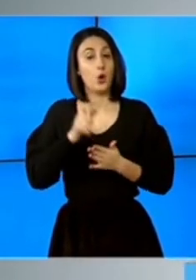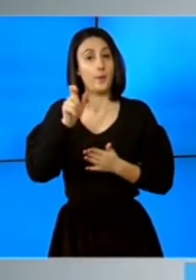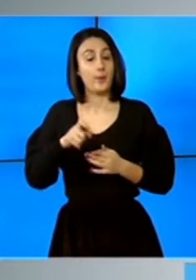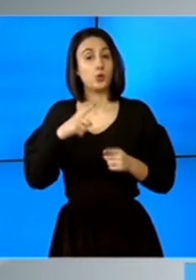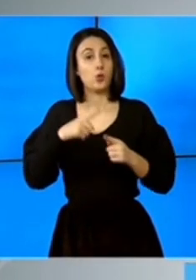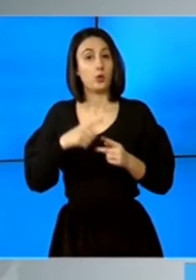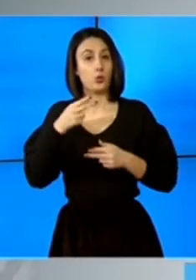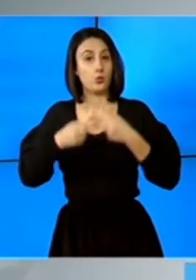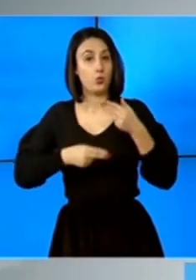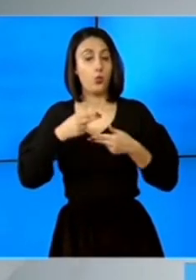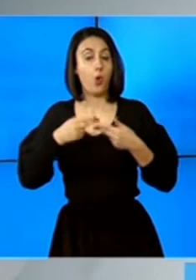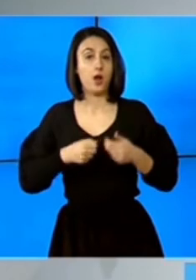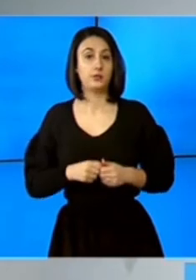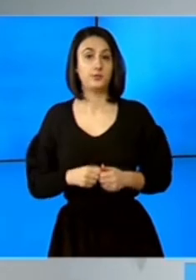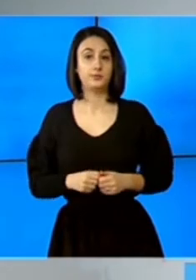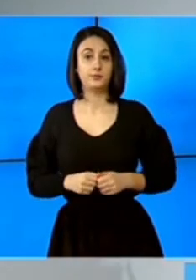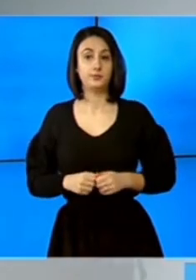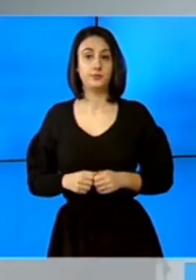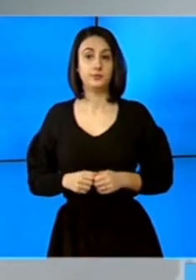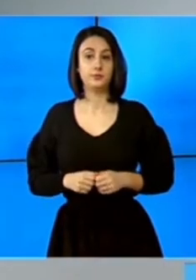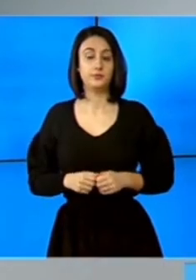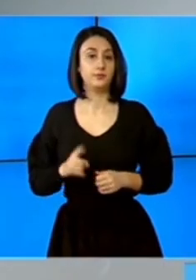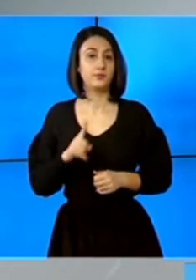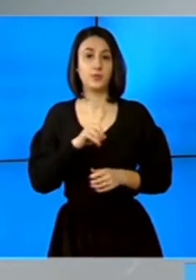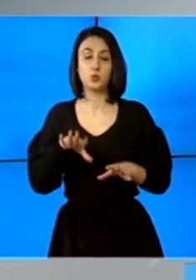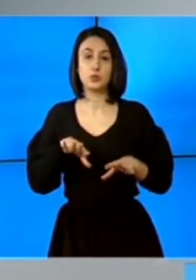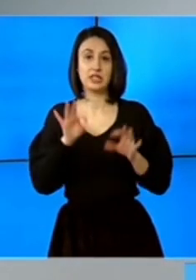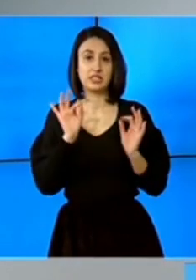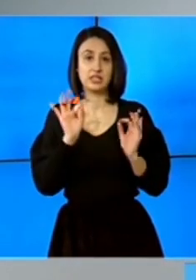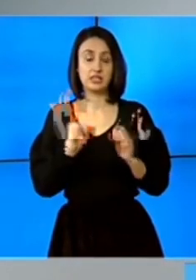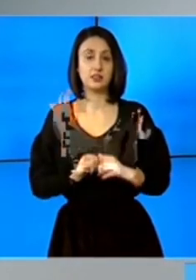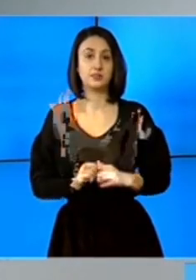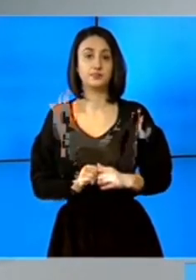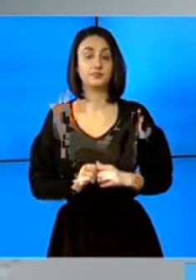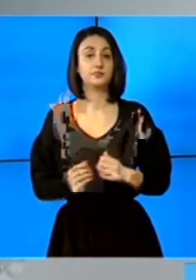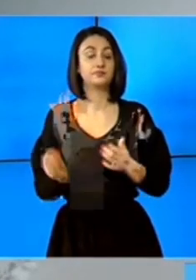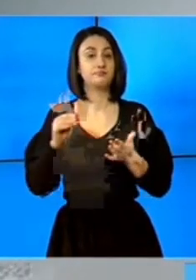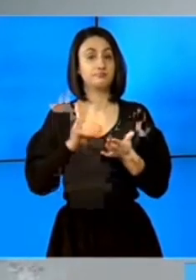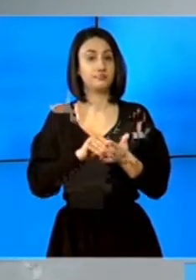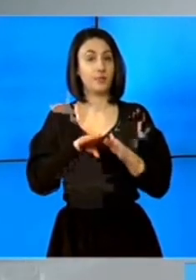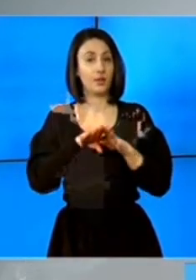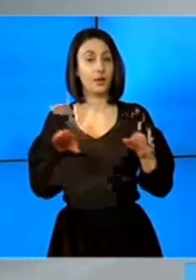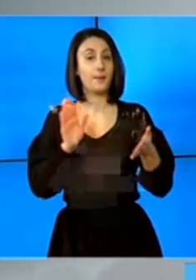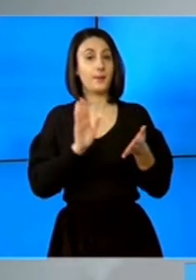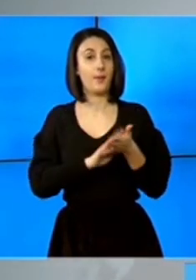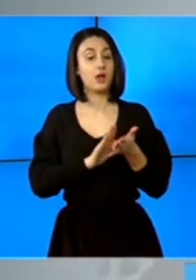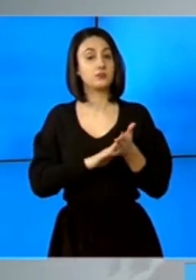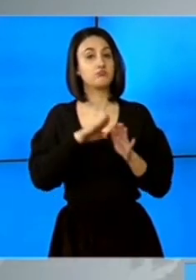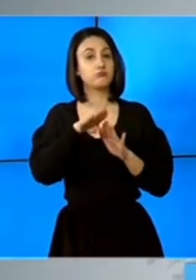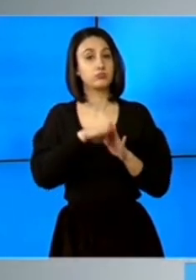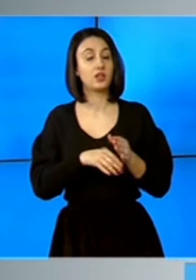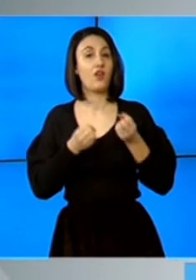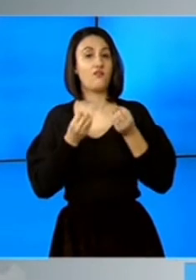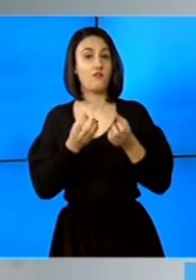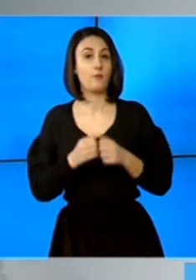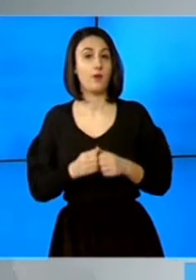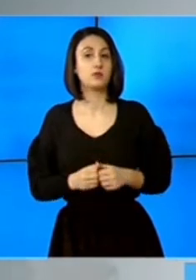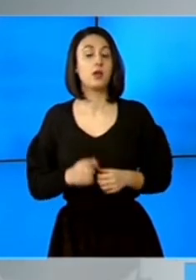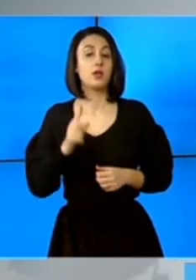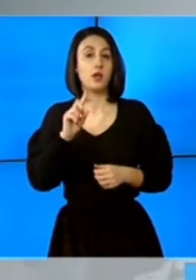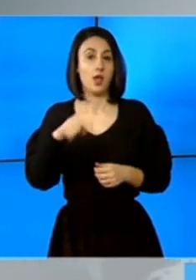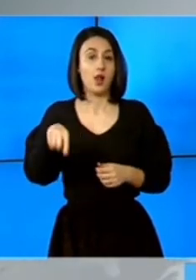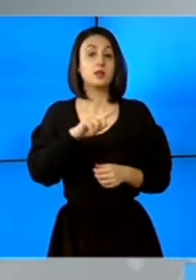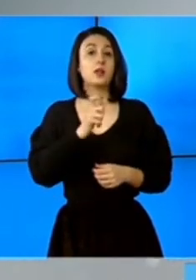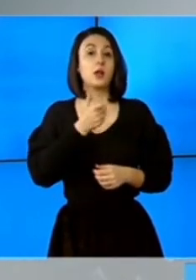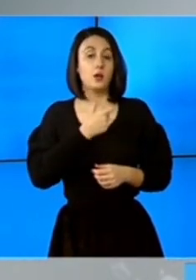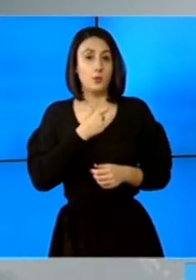cu boli cronice nu se regăsesc în bazele de date astfel încât acestea se pot